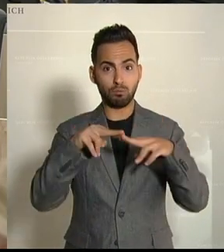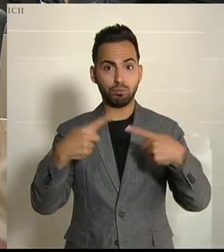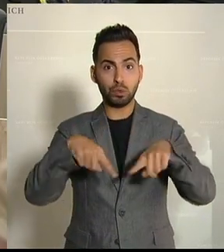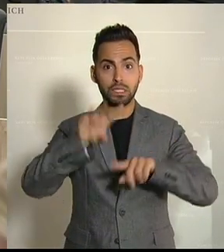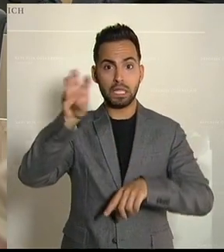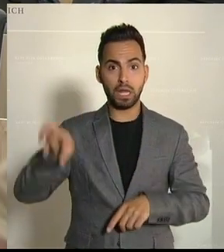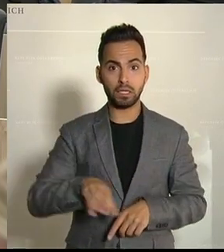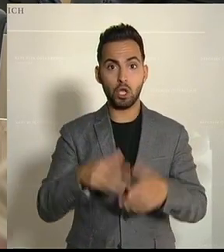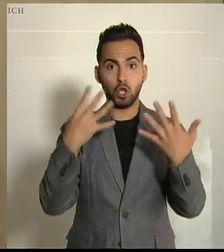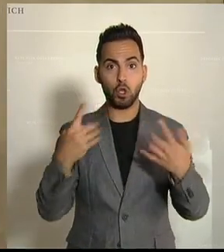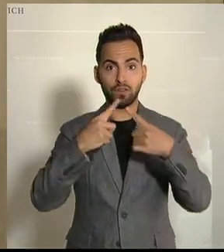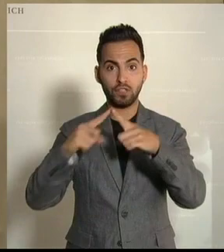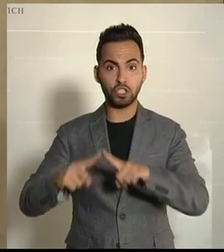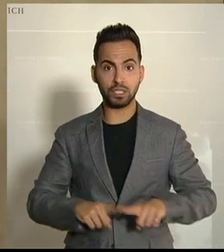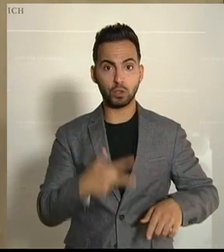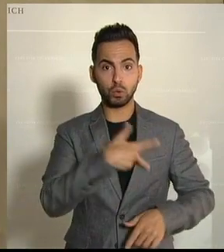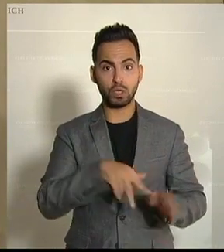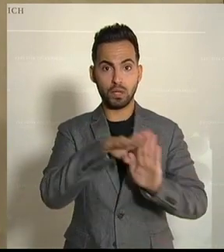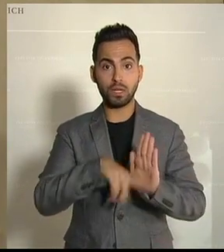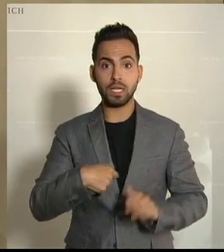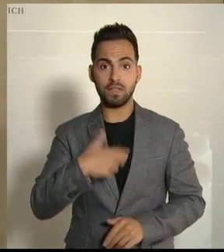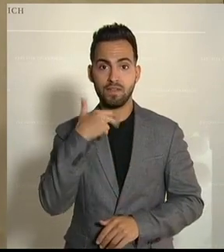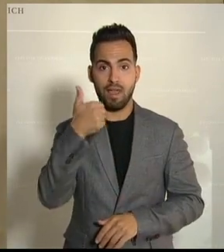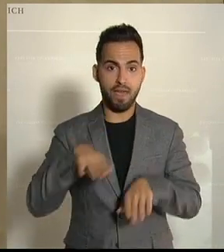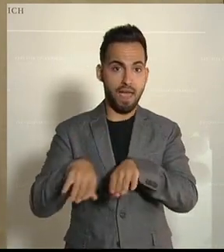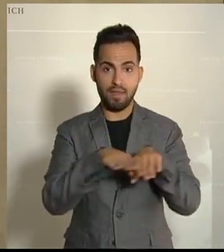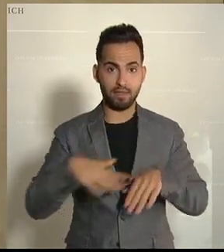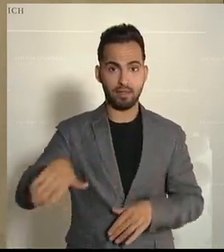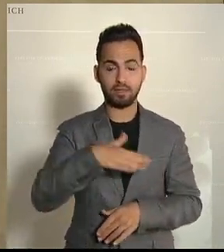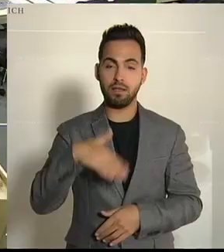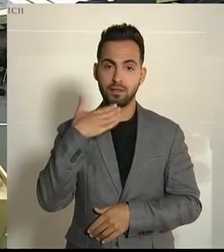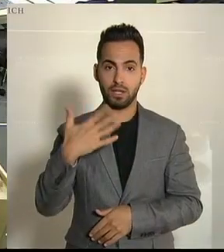unterschiedlichen Sozialregelungen. Ich will eine einheitliche Regelung haben. Danke vielmals.